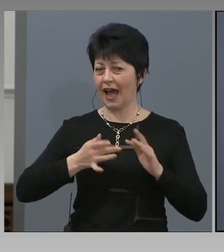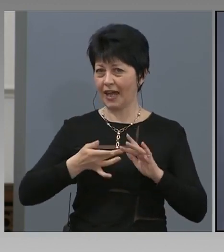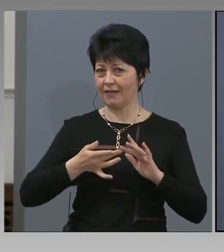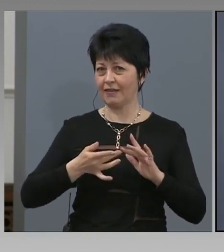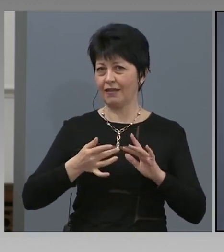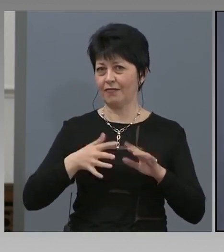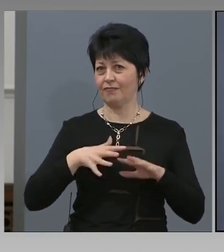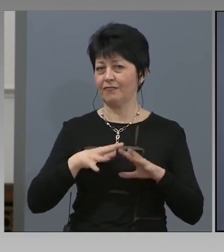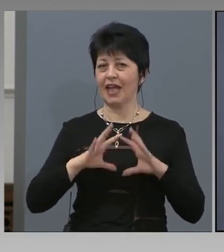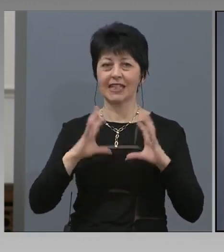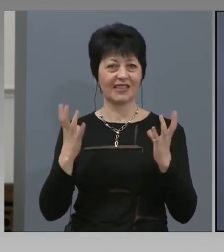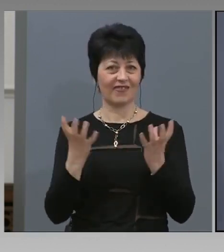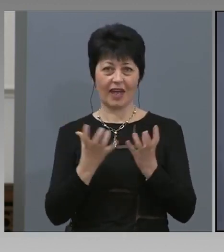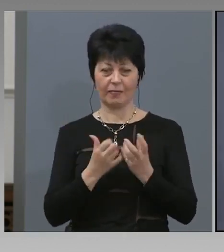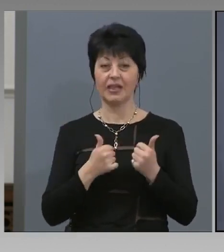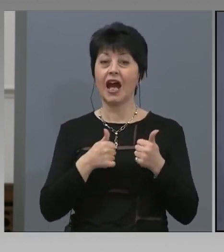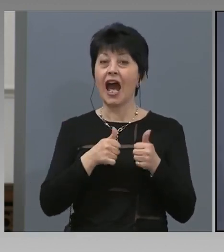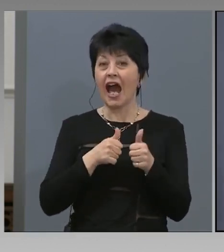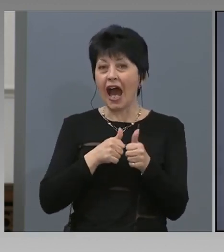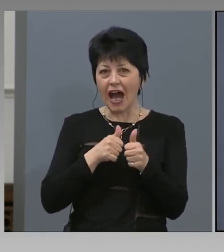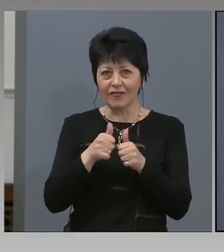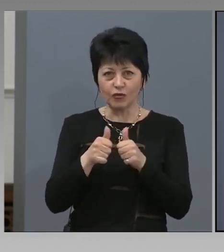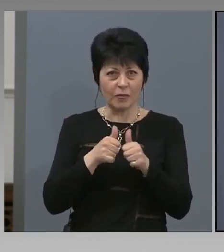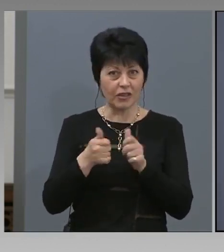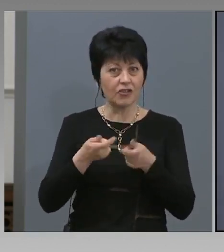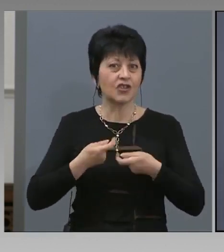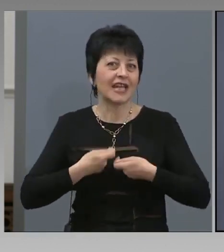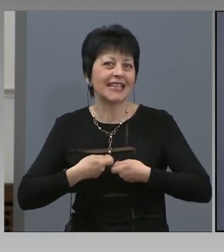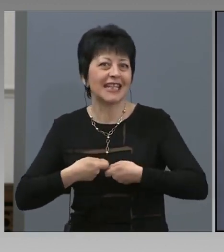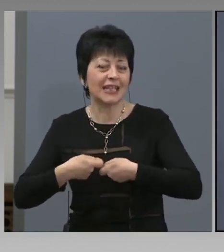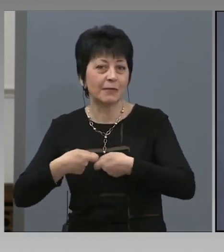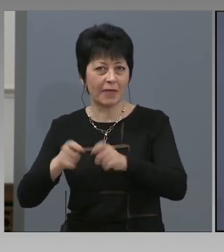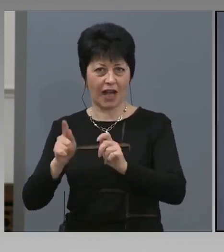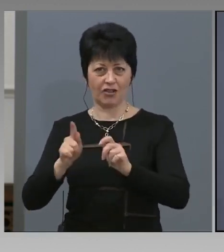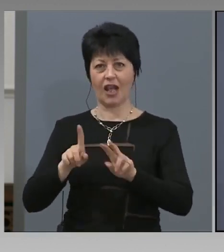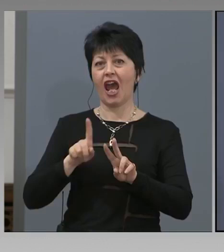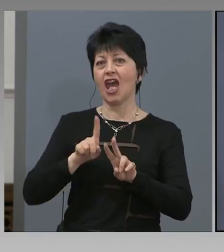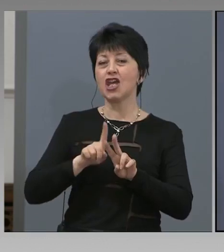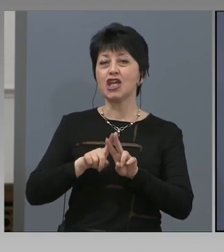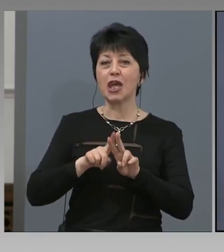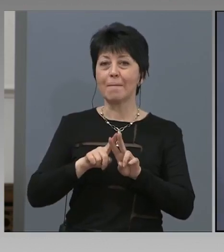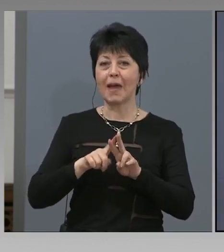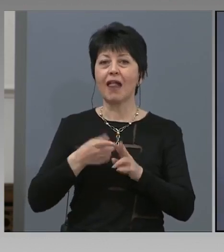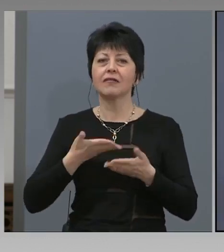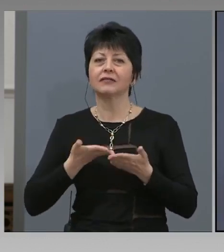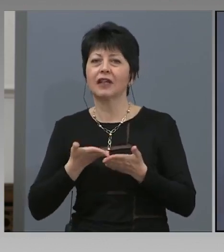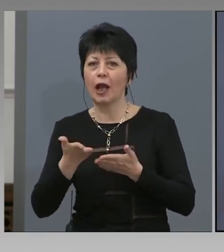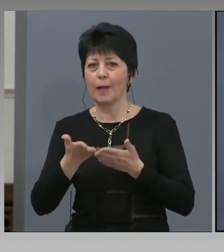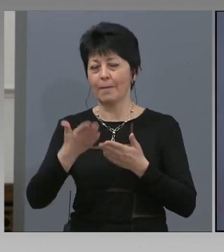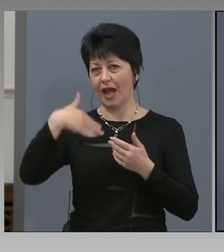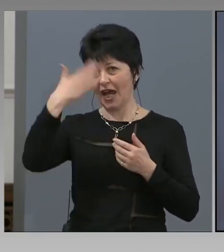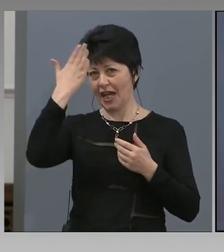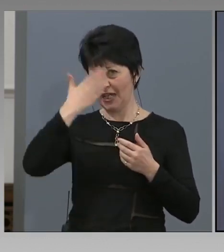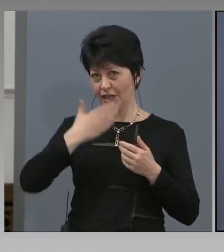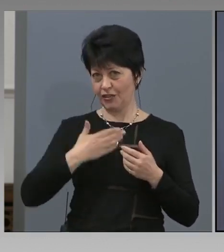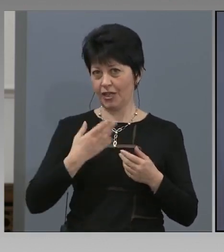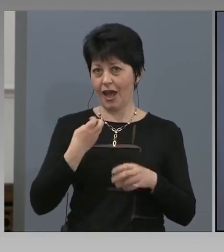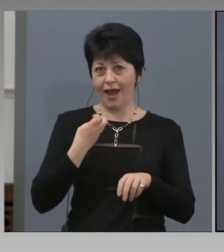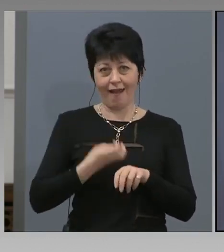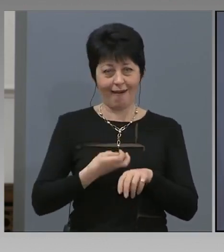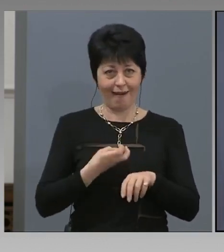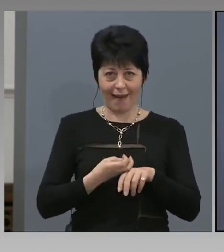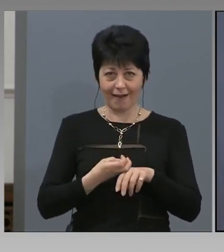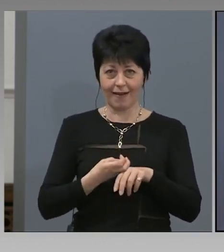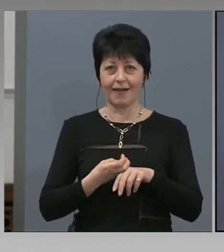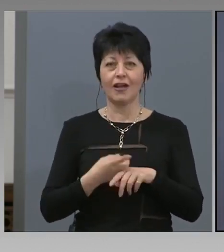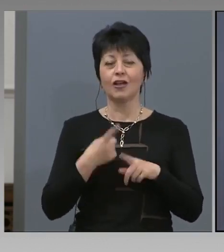че автоматично ще се изпраща имейл към личните лекари. Личният лекар ще получи известие без да е нужно да се